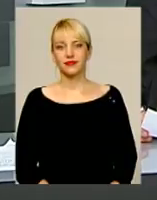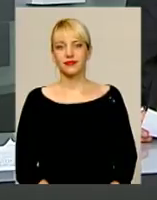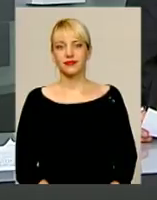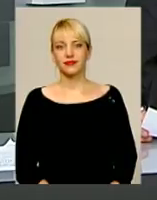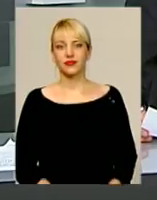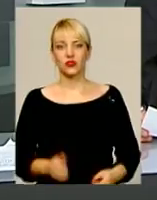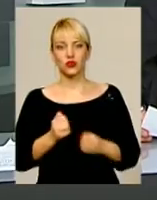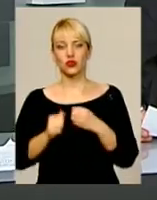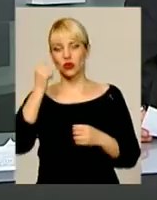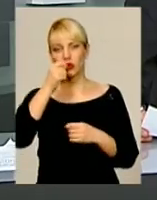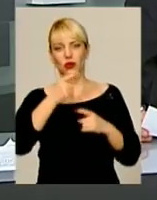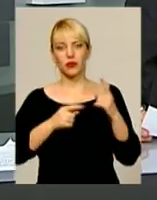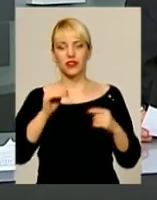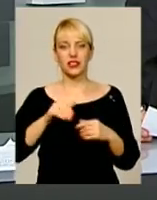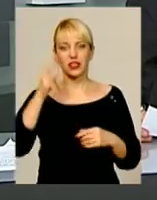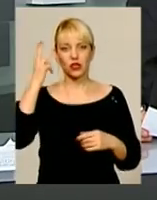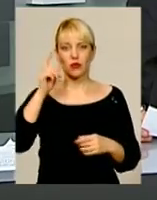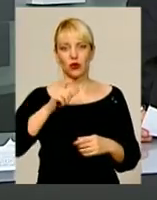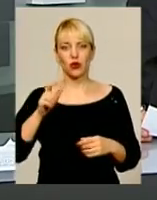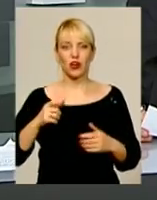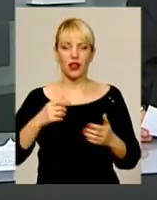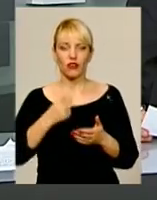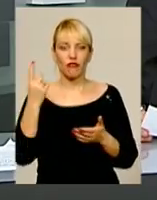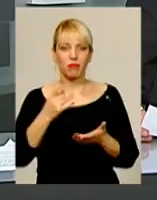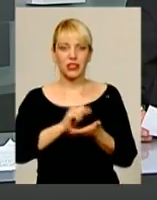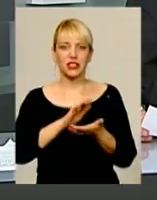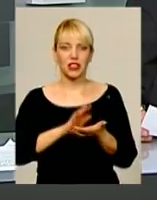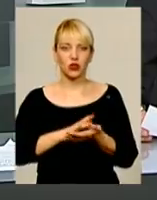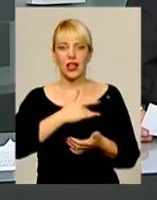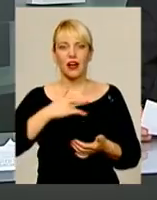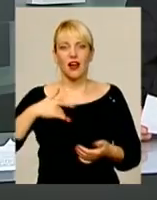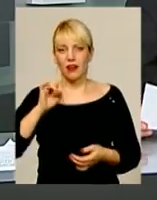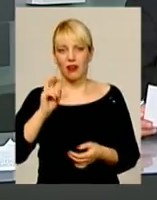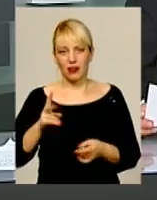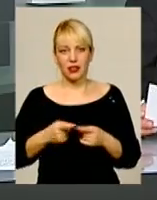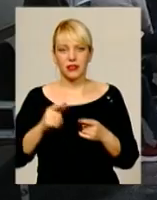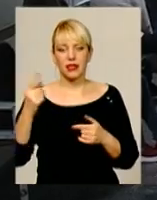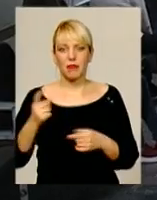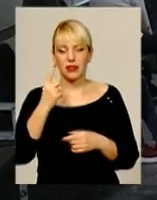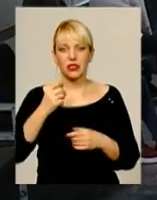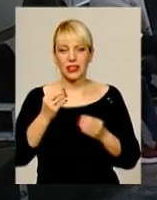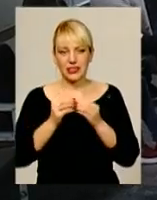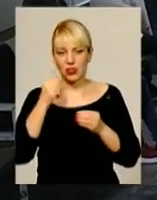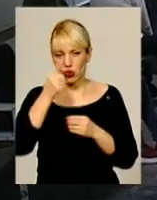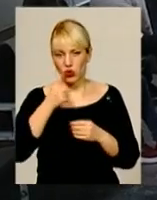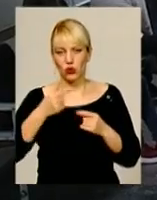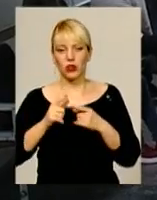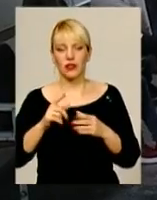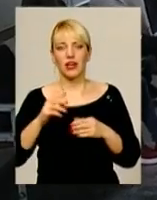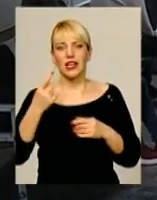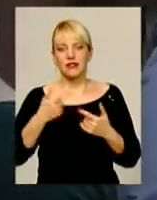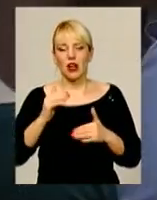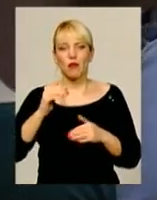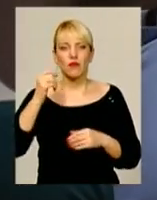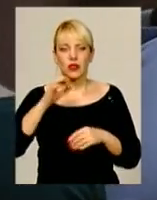Щороку майже у півтисячі подолянок вперше діагностують рак молочної залози. За останні 10 років недуга помолочила,